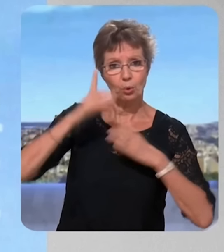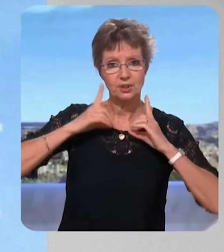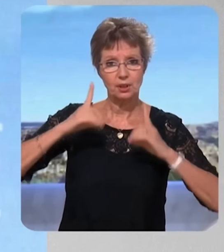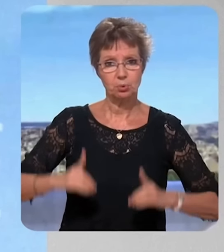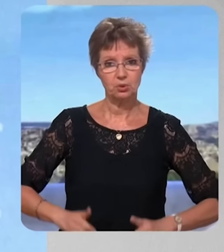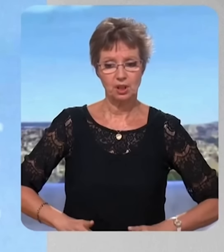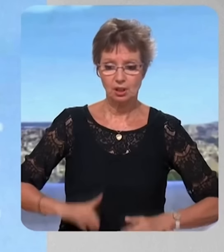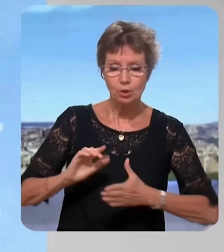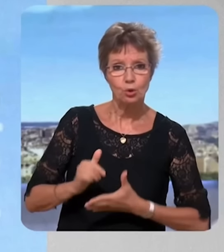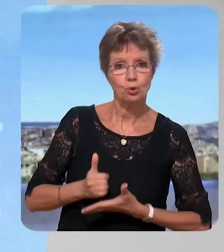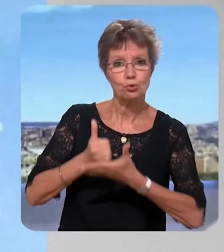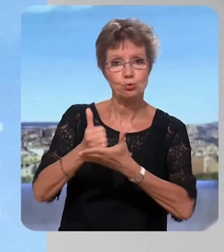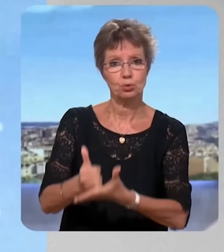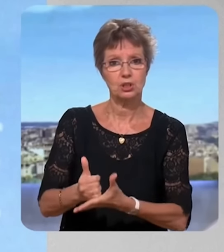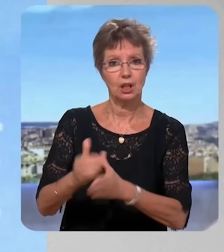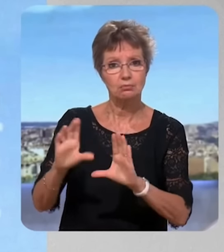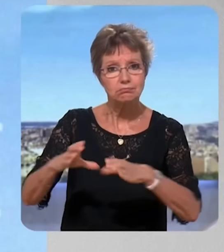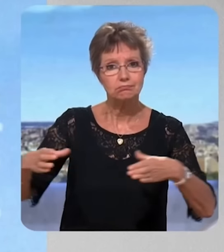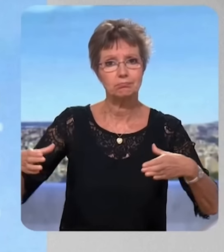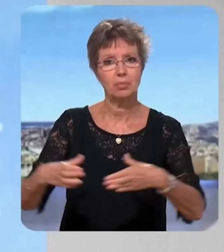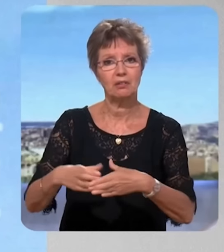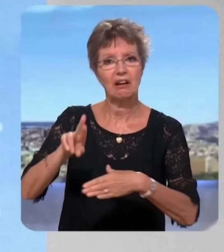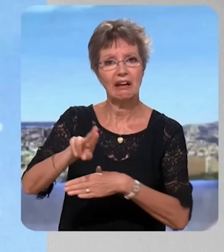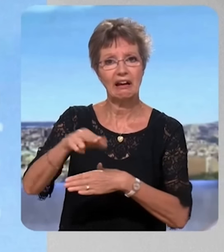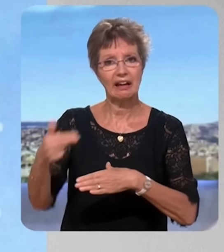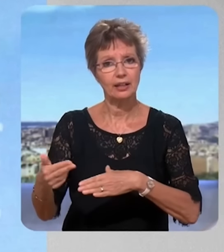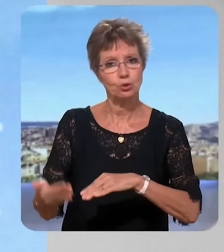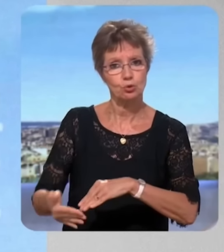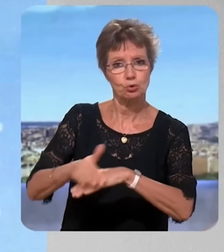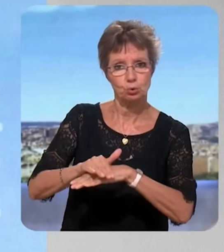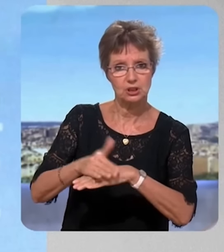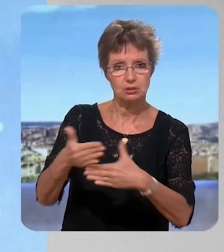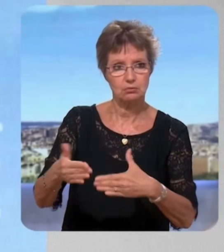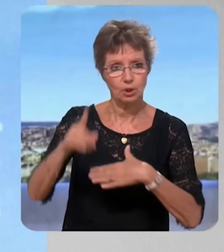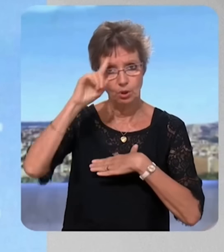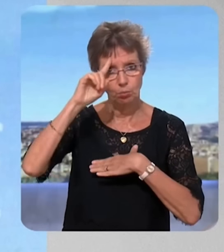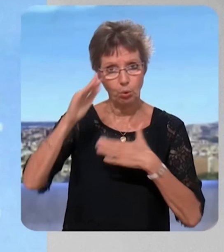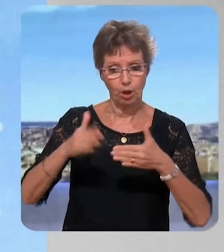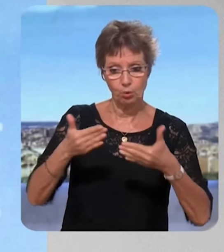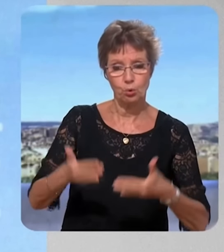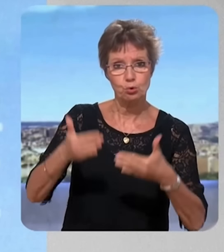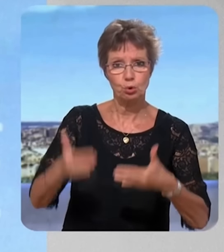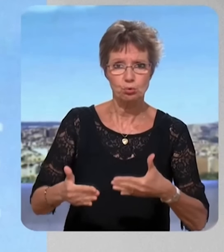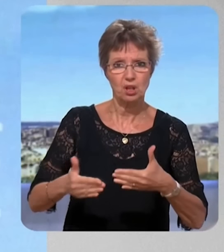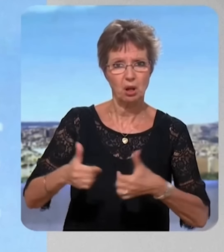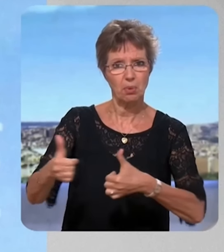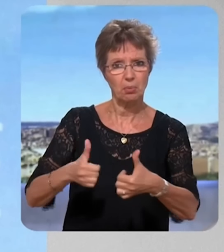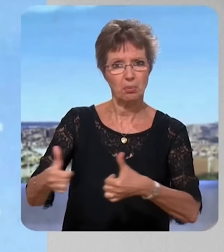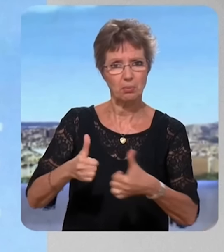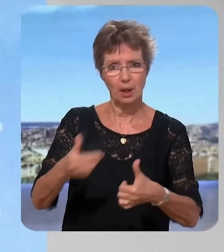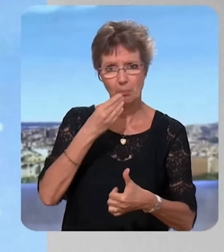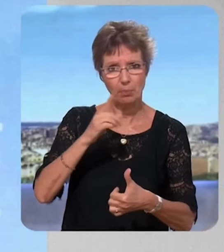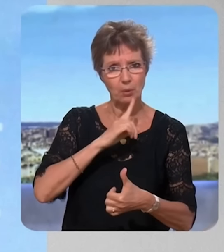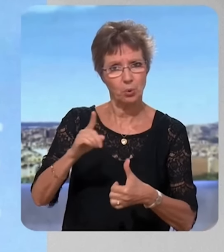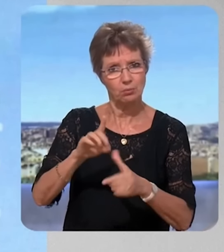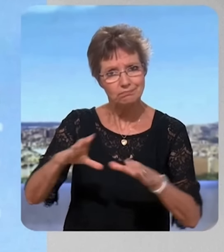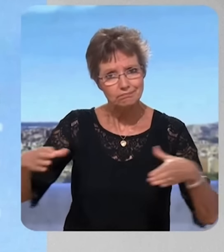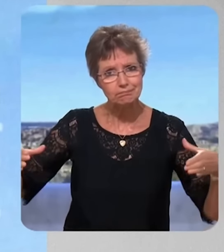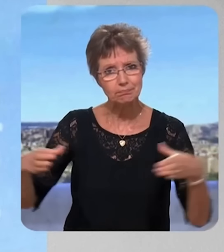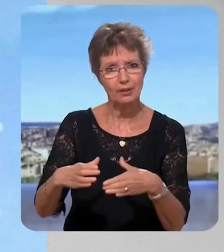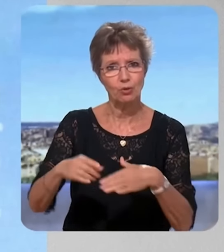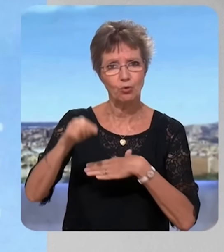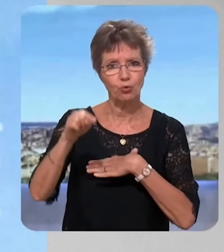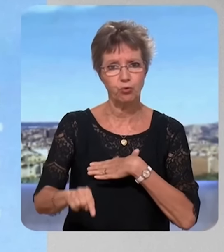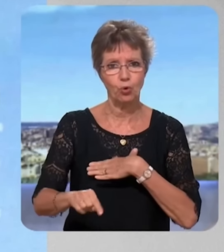soutient actuellement le bloc RN-Ciotti parce que je considère aujourd'hui qu'il ne faut pas diviser les voix, qu'il faut concentrer les forces, que ce qui nous menace aujourd'hui